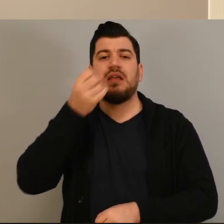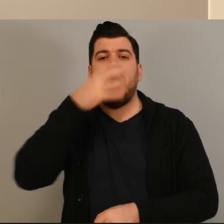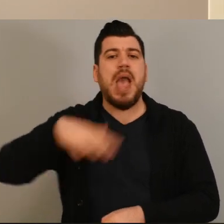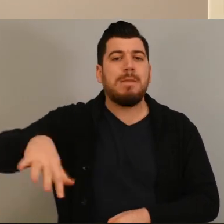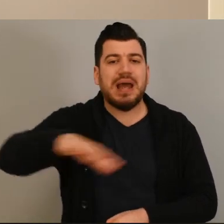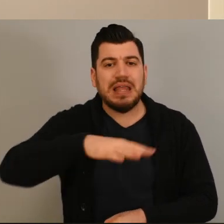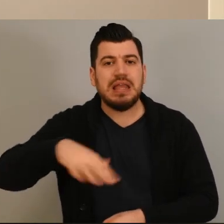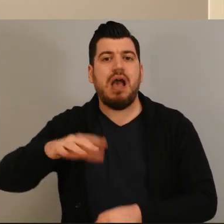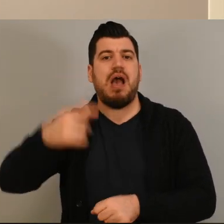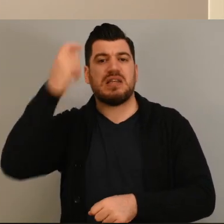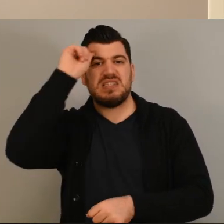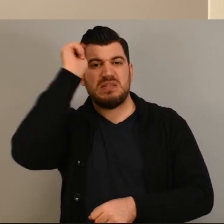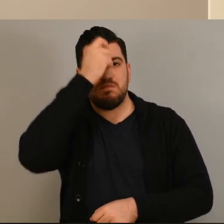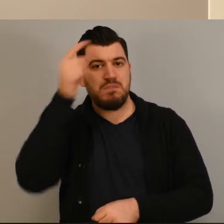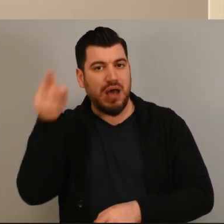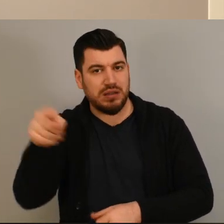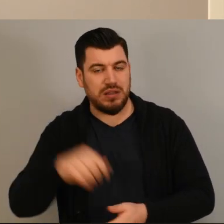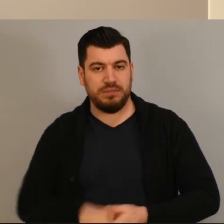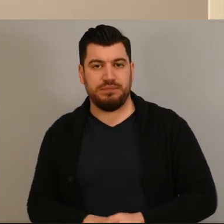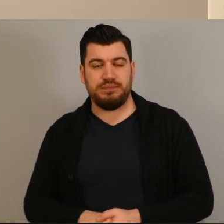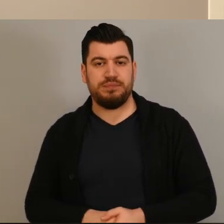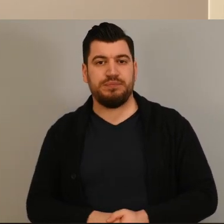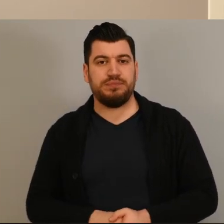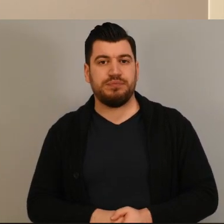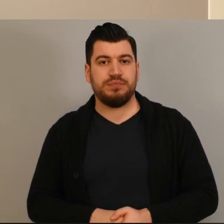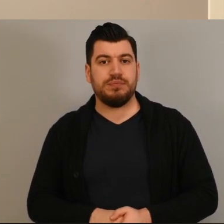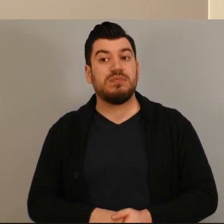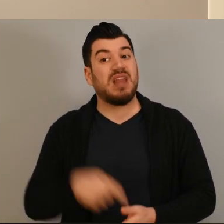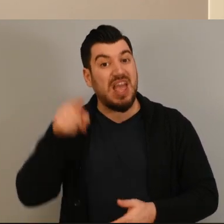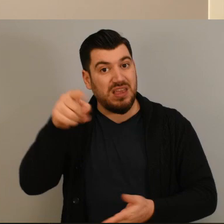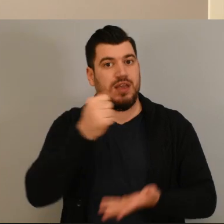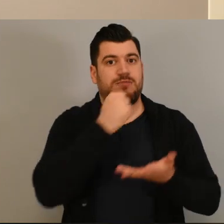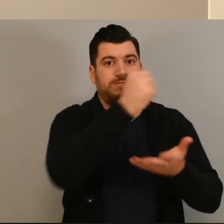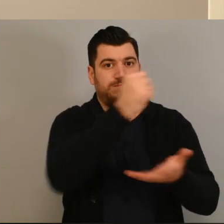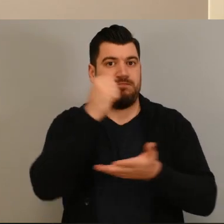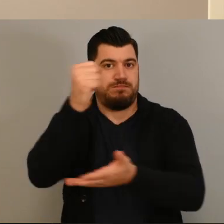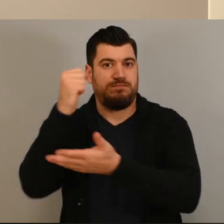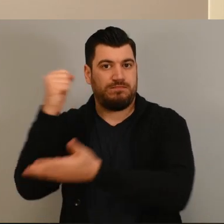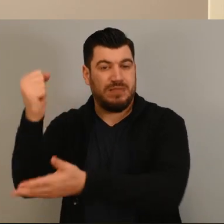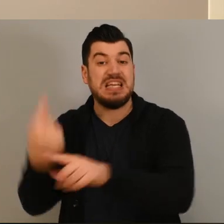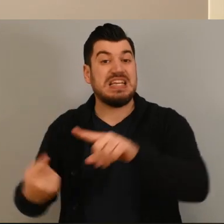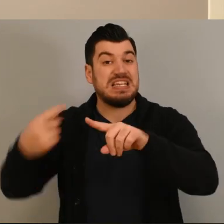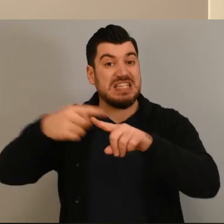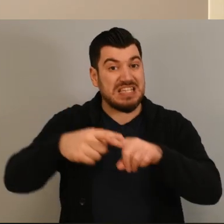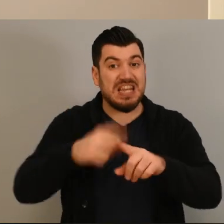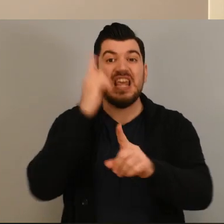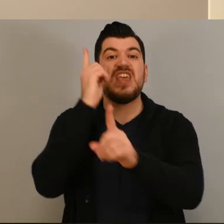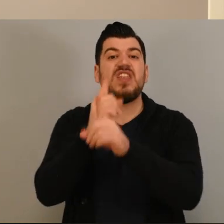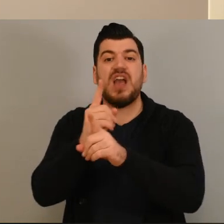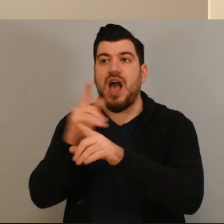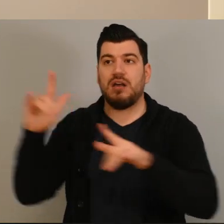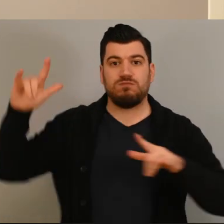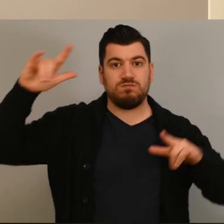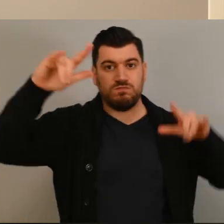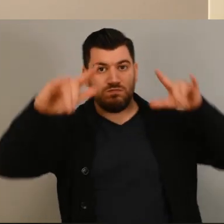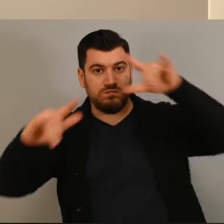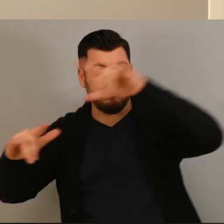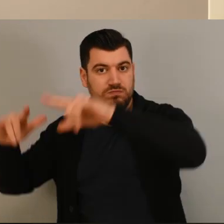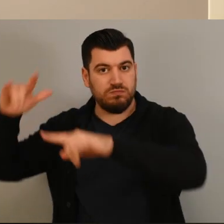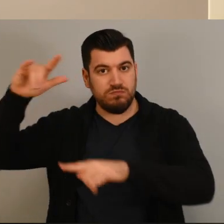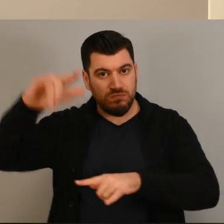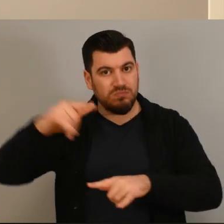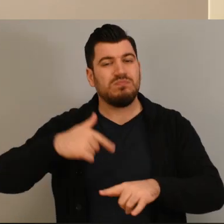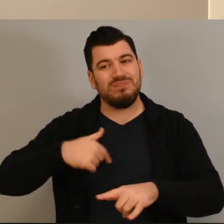Κομωτινή, Σπάρτη. Εκεί θα υπάρξει προσφορά και όχι μόνο και πτητικά μέσα στο